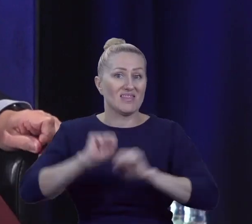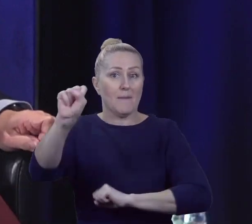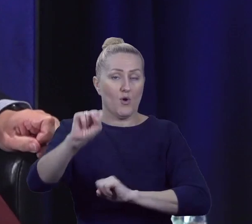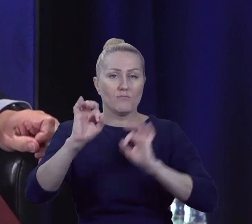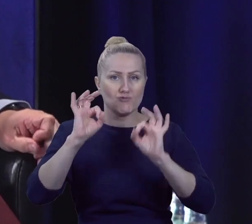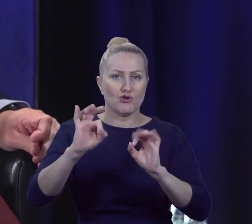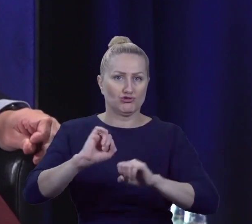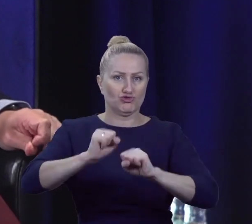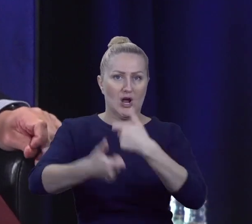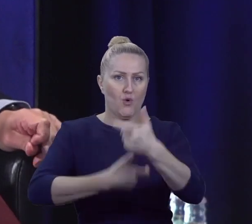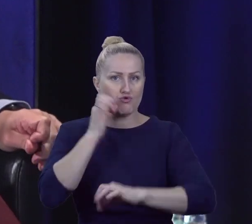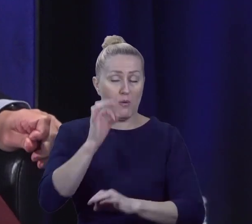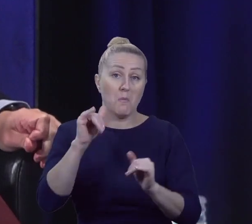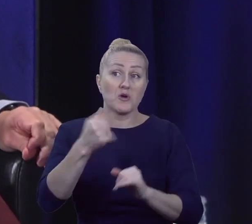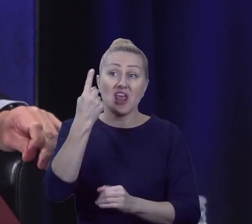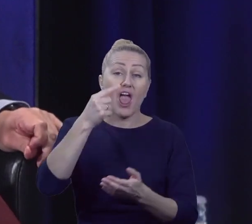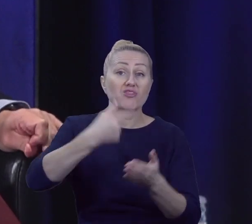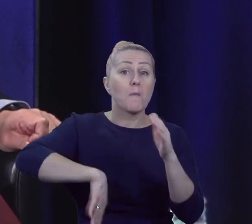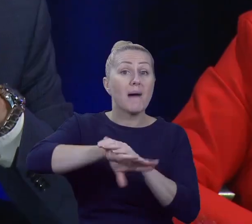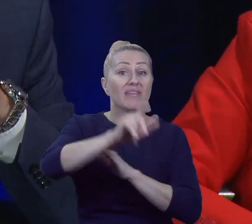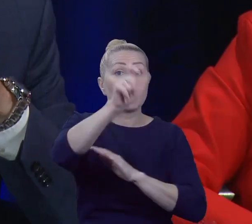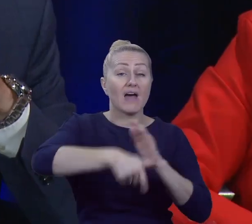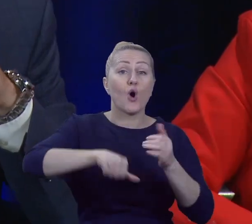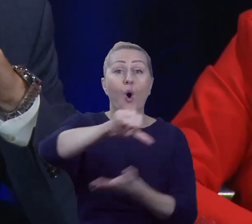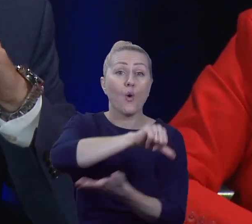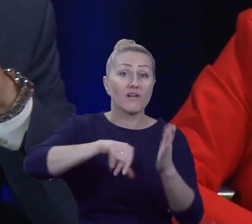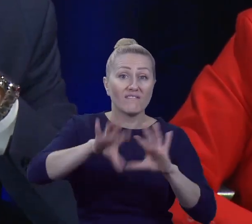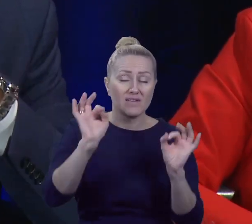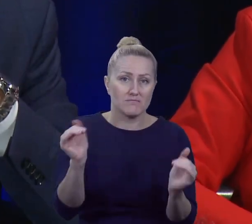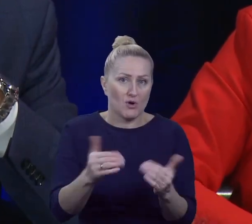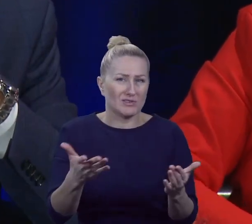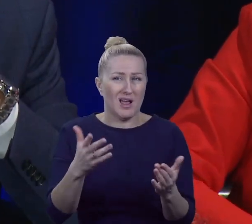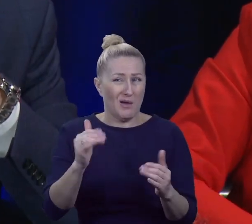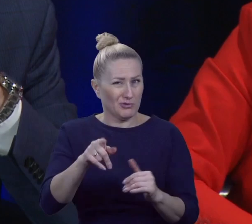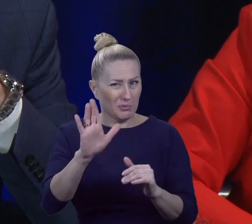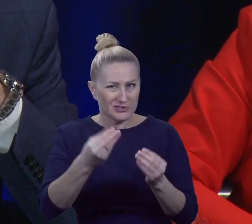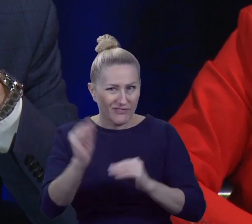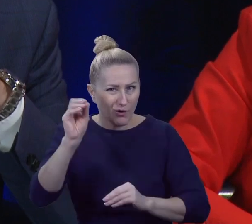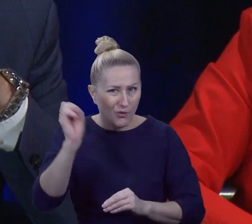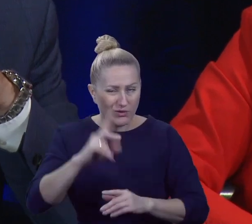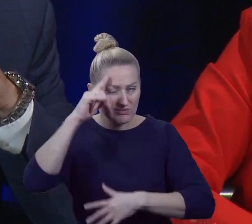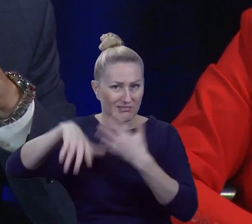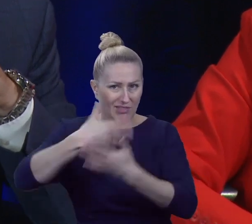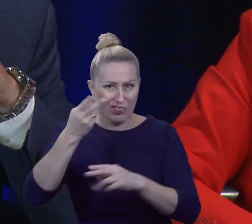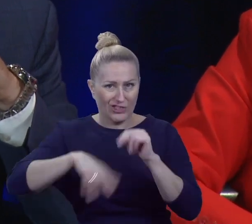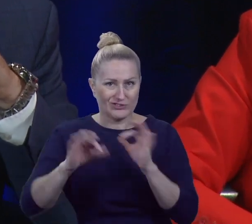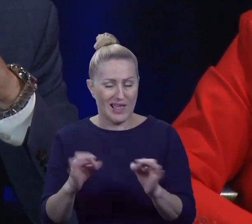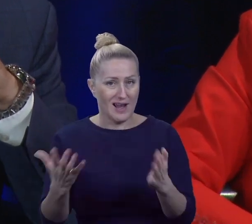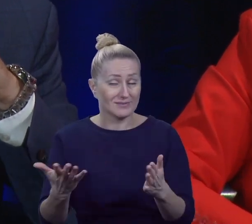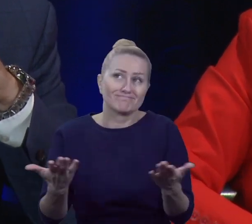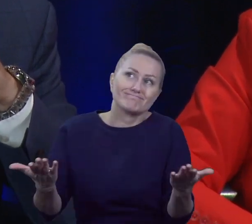Może jedno mandatowe okręgi wyborcze? Może. Ale czy to nie będzie większy chaos, niż jest w dzisiejszej sytuacji? Nie wiem.